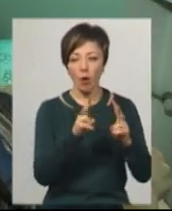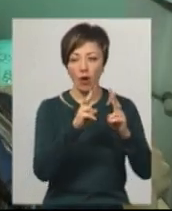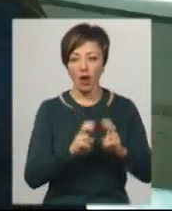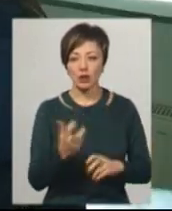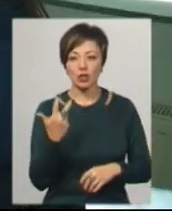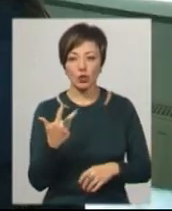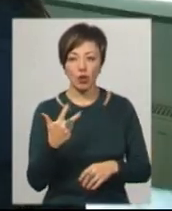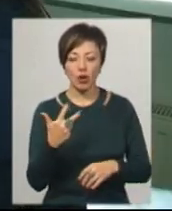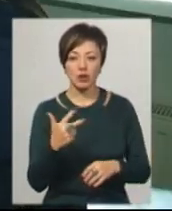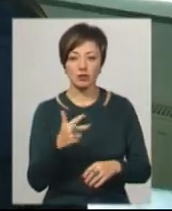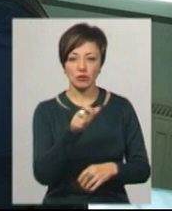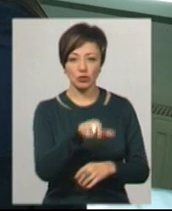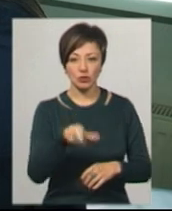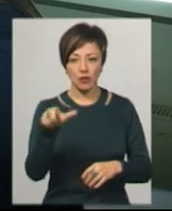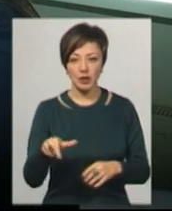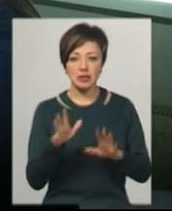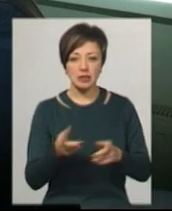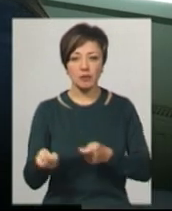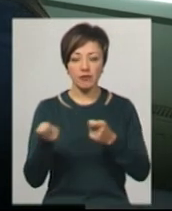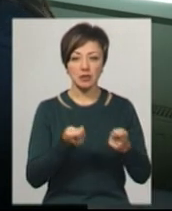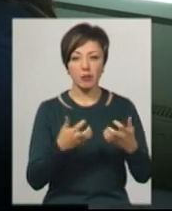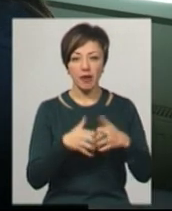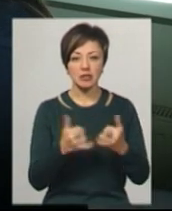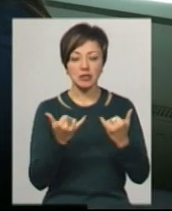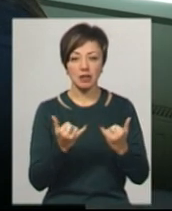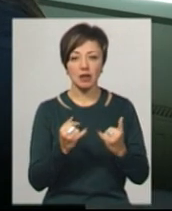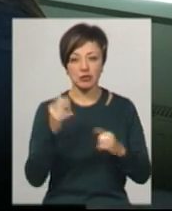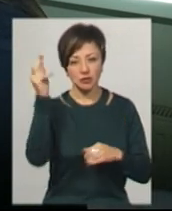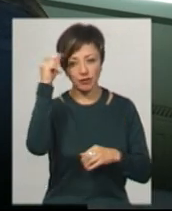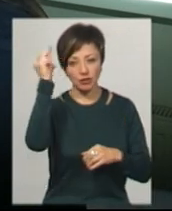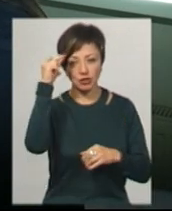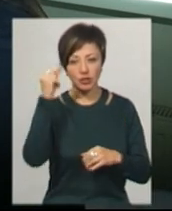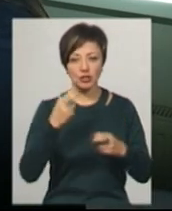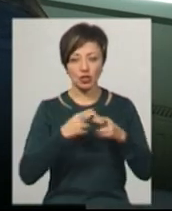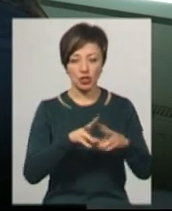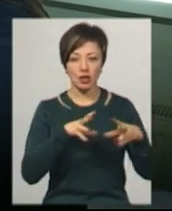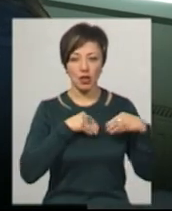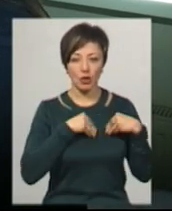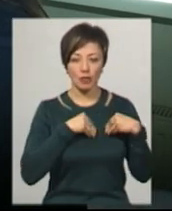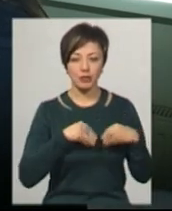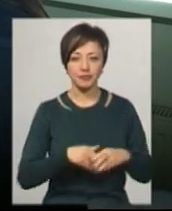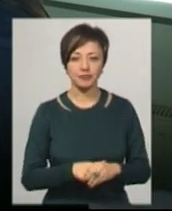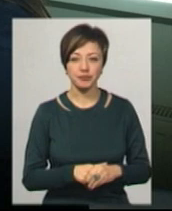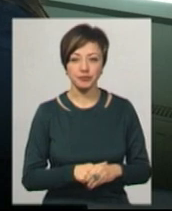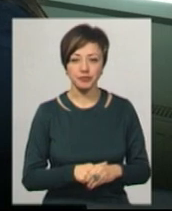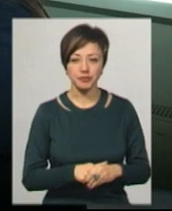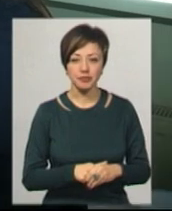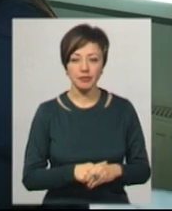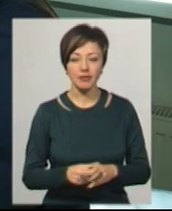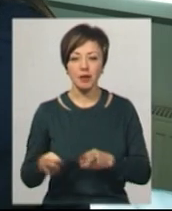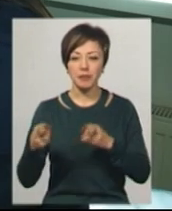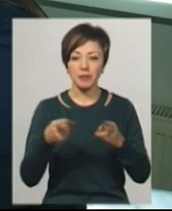пацієнтів. Сьогодні тільки нам апарат привезли зранку, тому тільки зараз проходить навчання з інженером, який